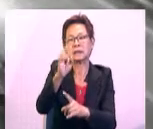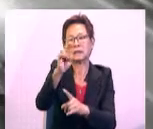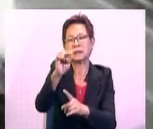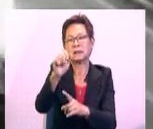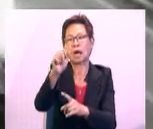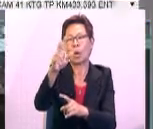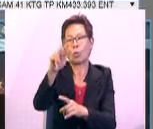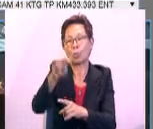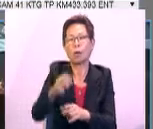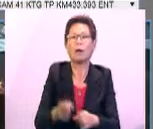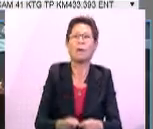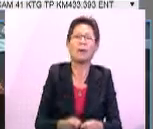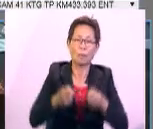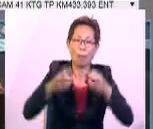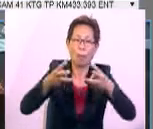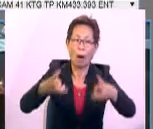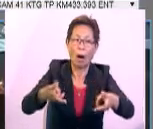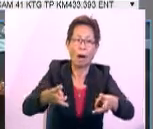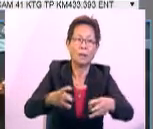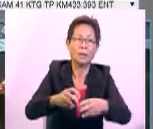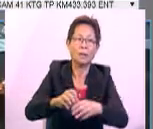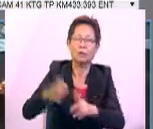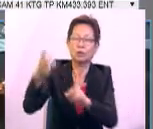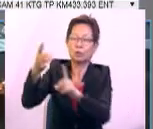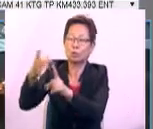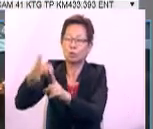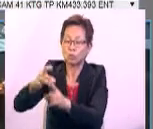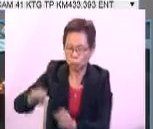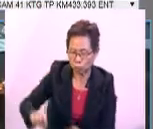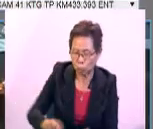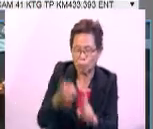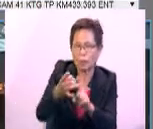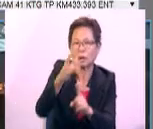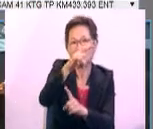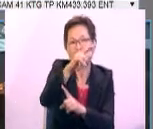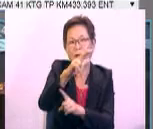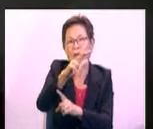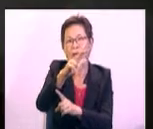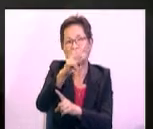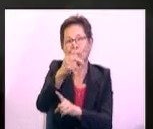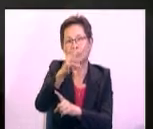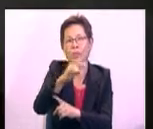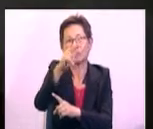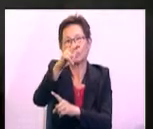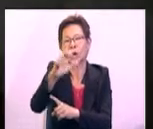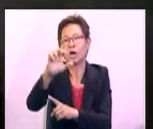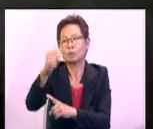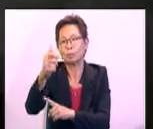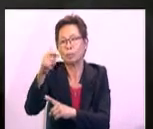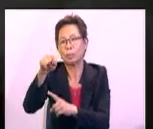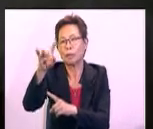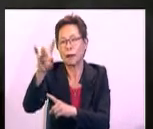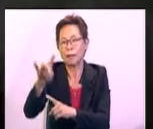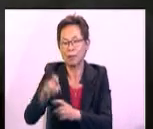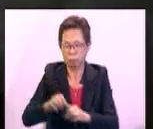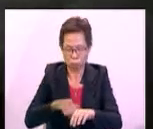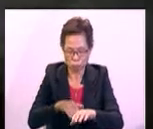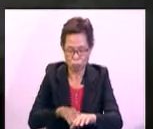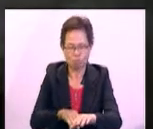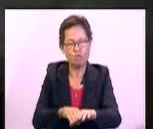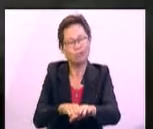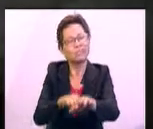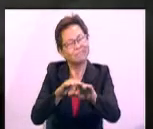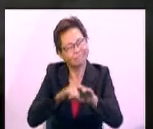Masih di lebuh raya Plus I2 sekitar Sungai Besi, kilometer 310.8, halian trafik kelihatan masih